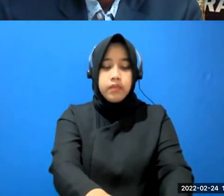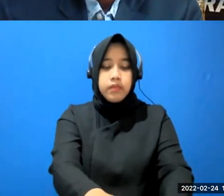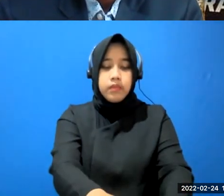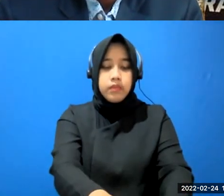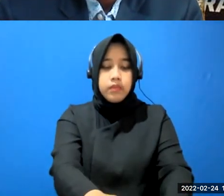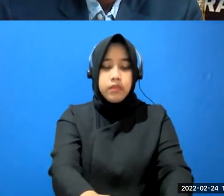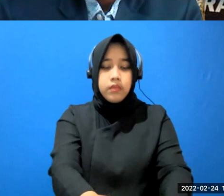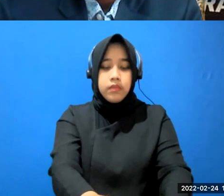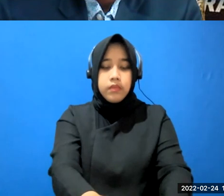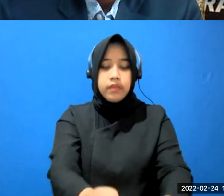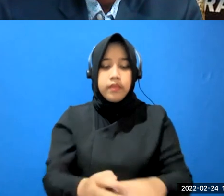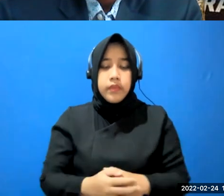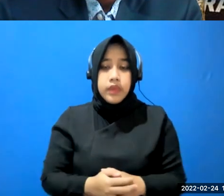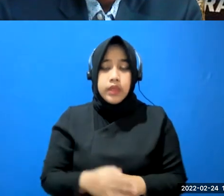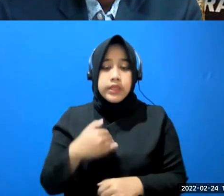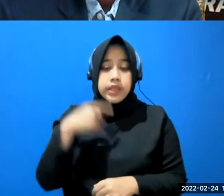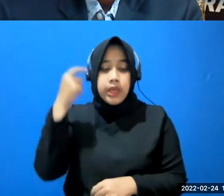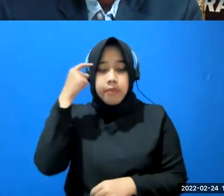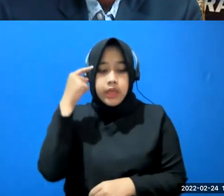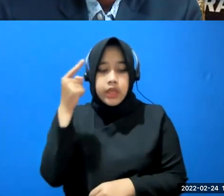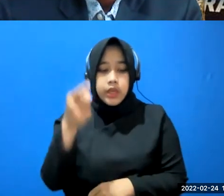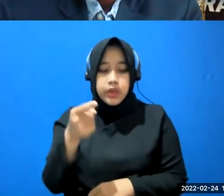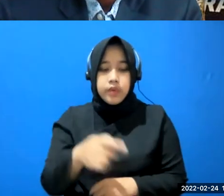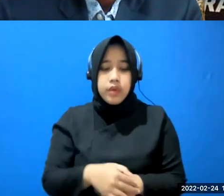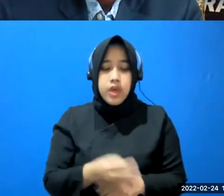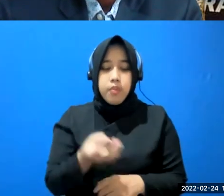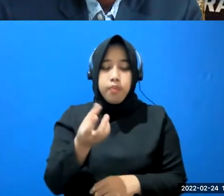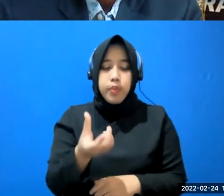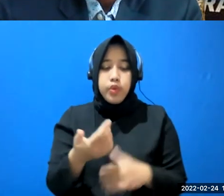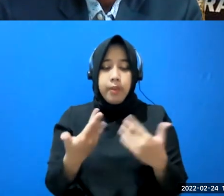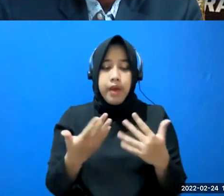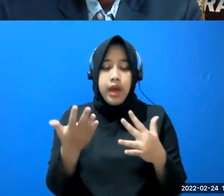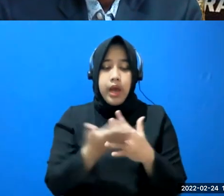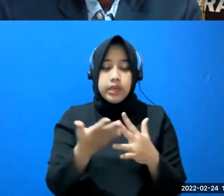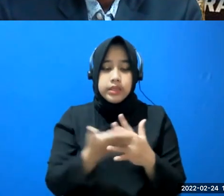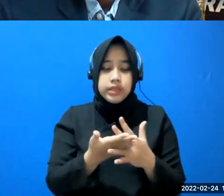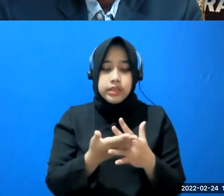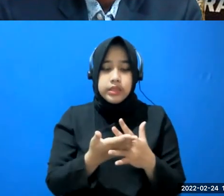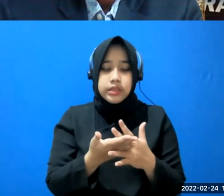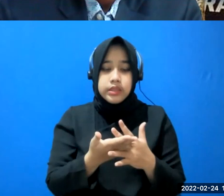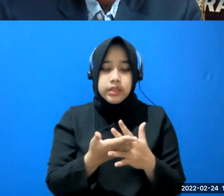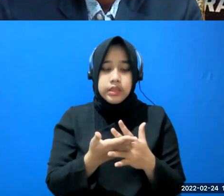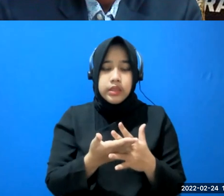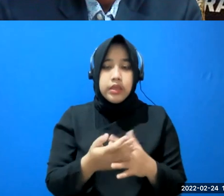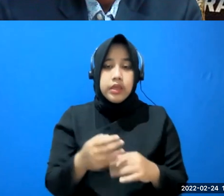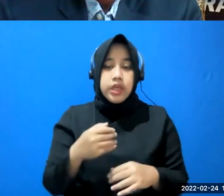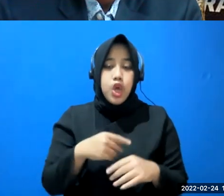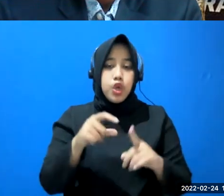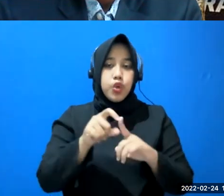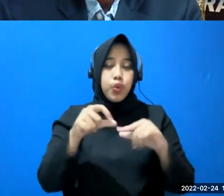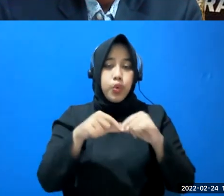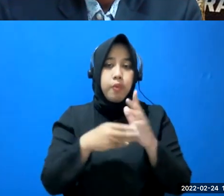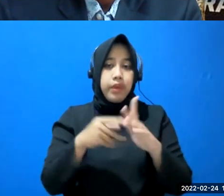saya pikir itu ya mempermudah akses nah satu lagi yang saya lupa tadi sementara dokumentasi